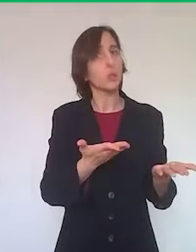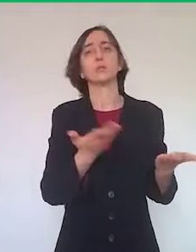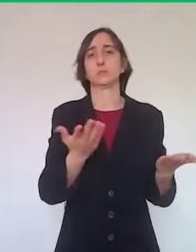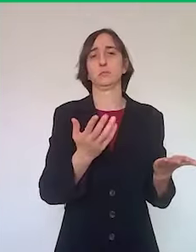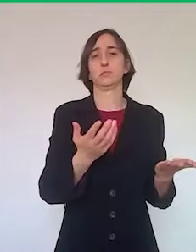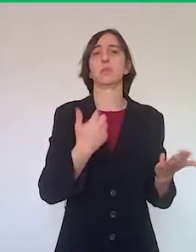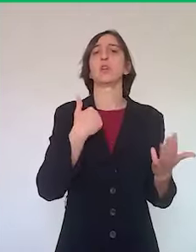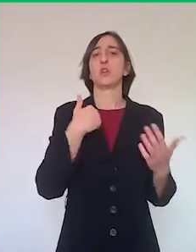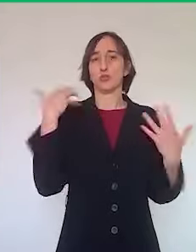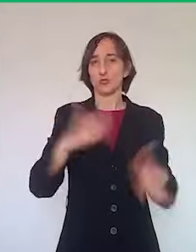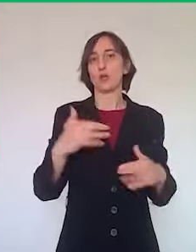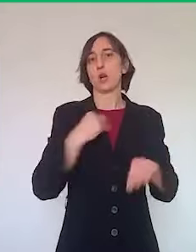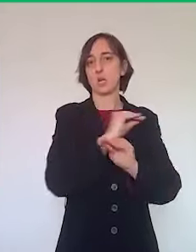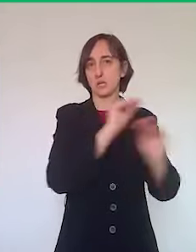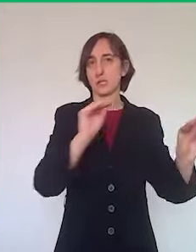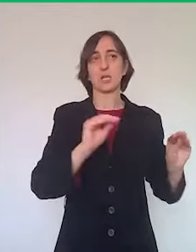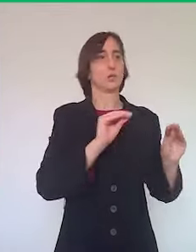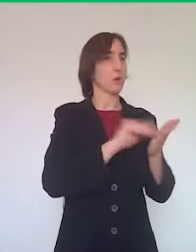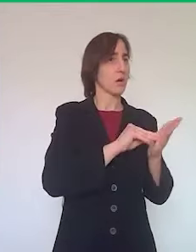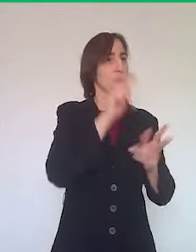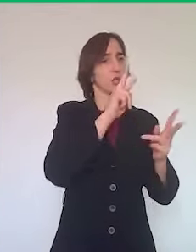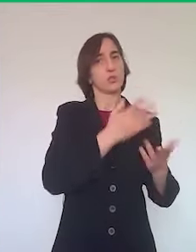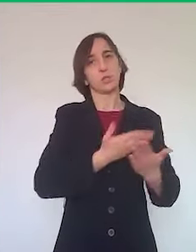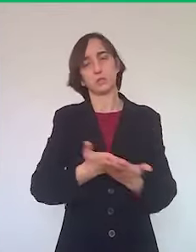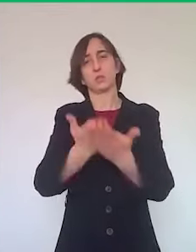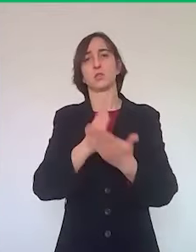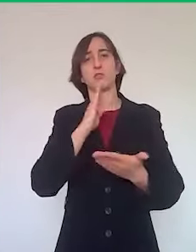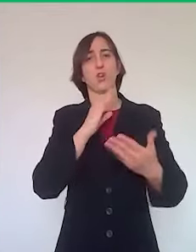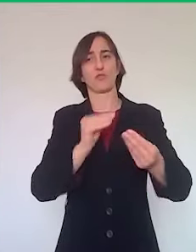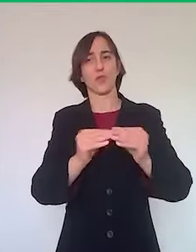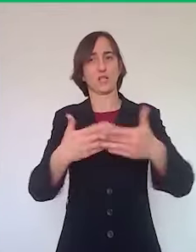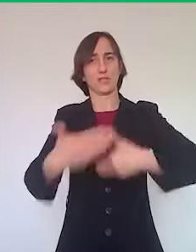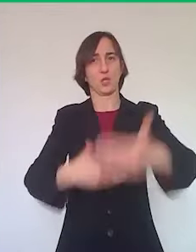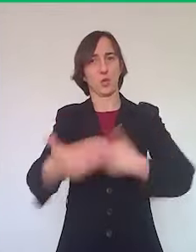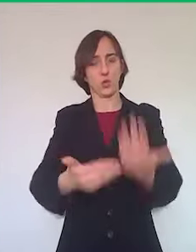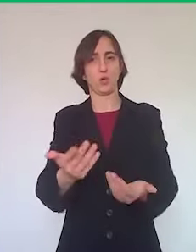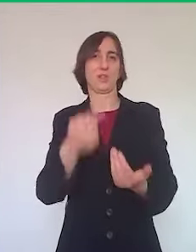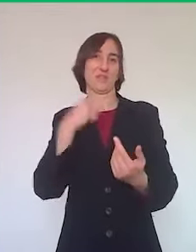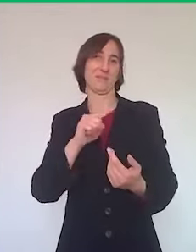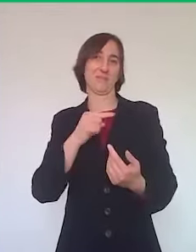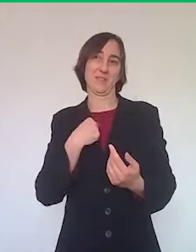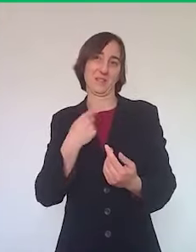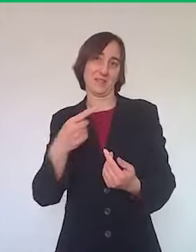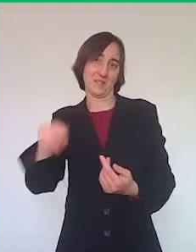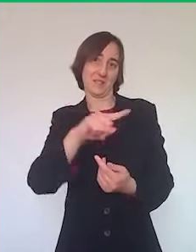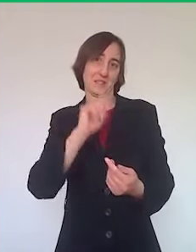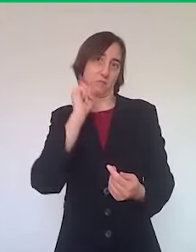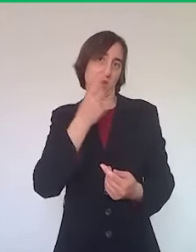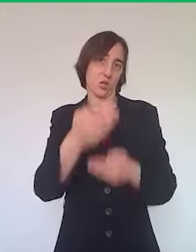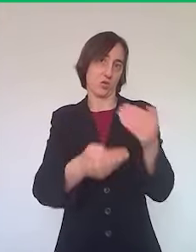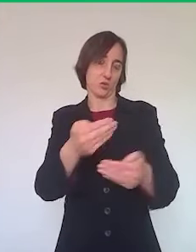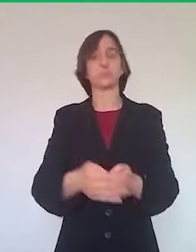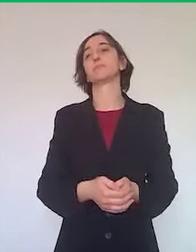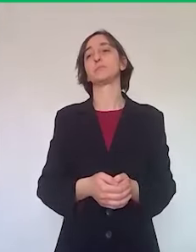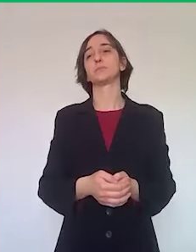agevolarci e agevolarvi per riuscire anche a per perfezionare questi atti. Ancora un altro tecnico,